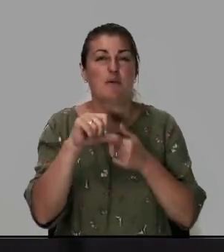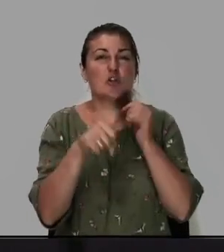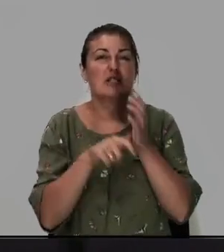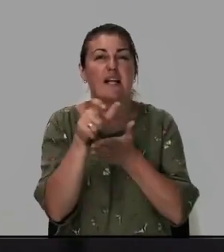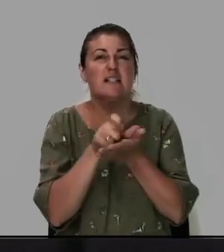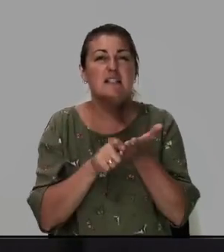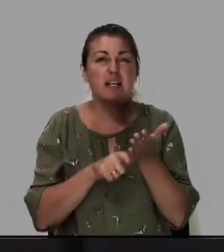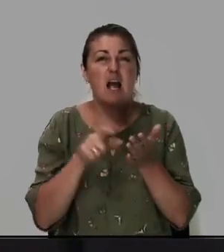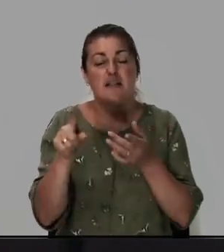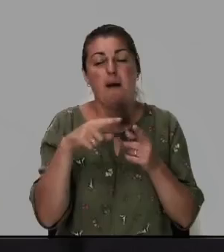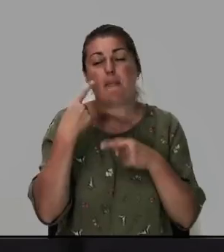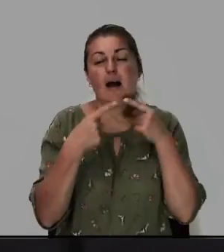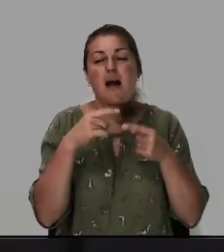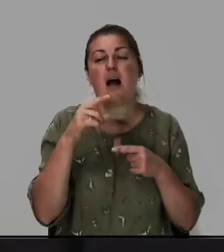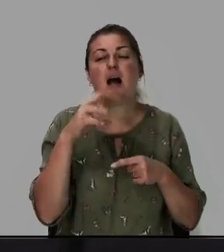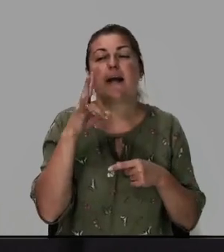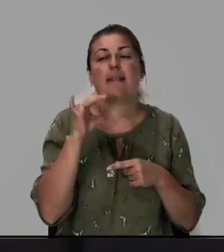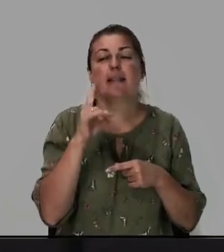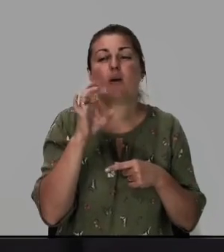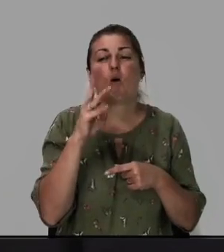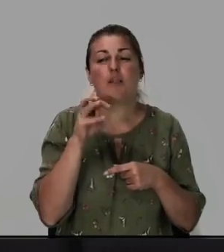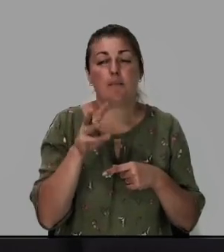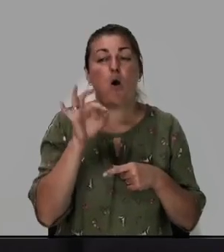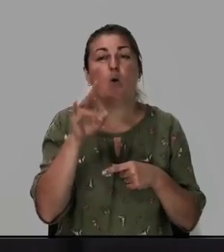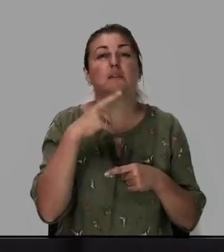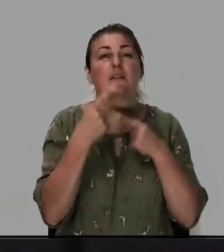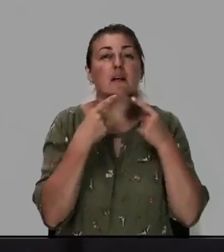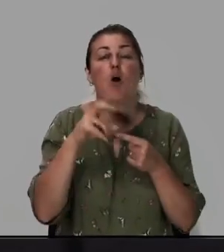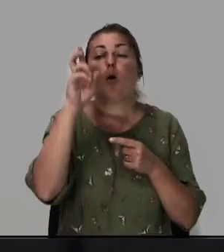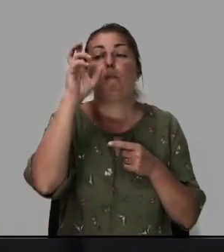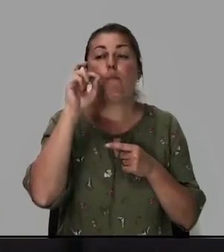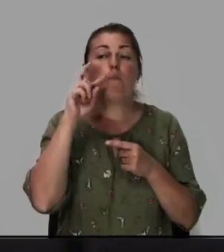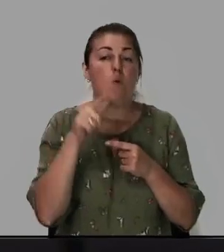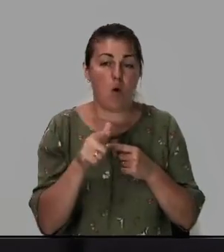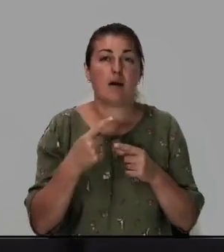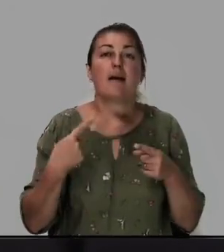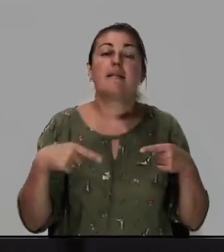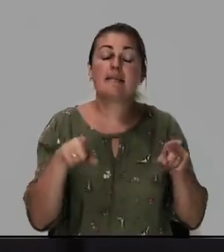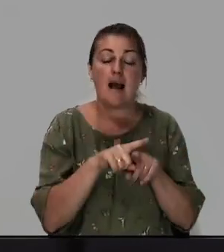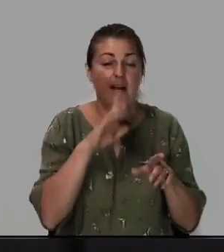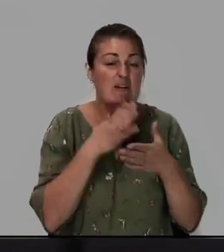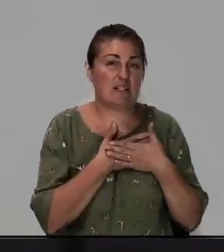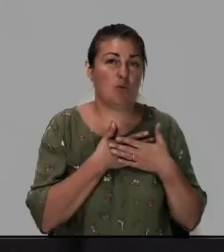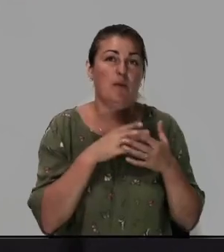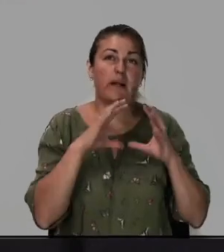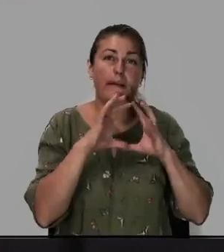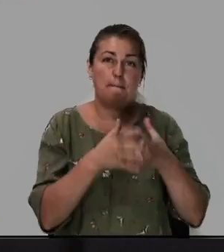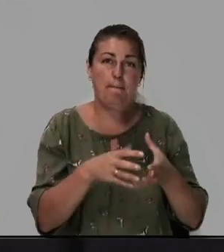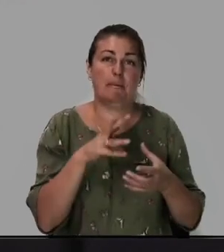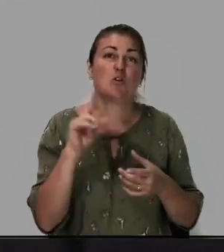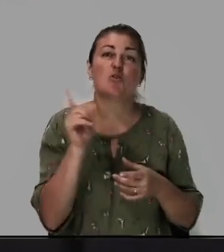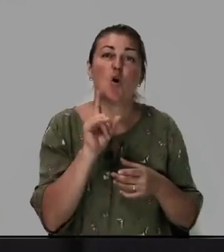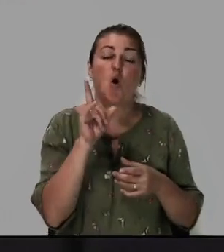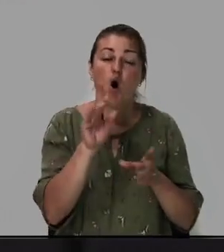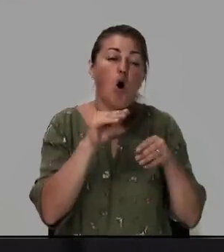речь с Никодимом. И он сказал, Бог так возлюбил мир, что